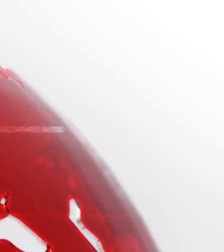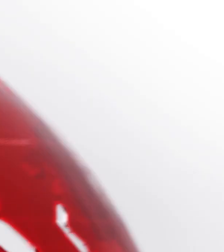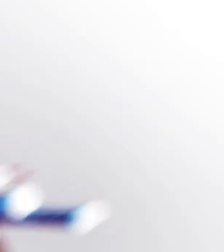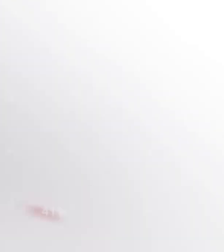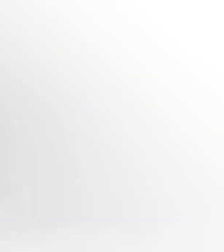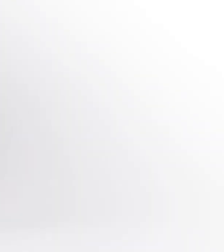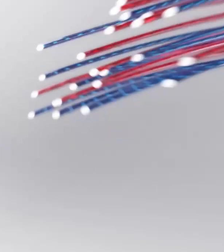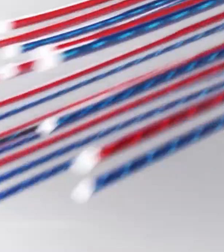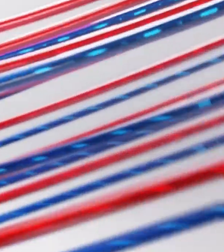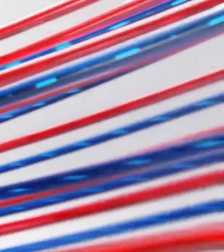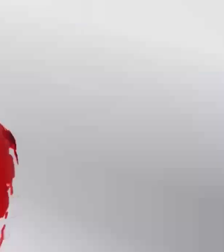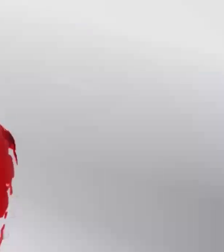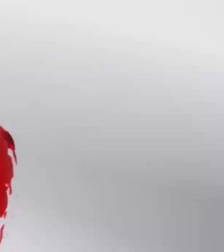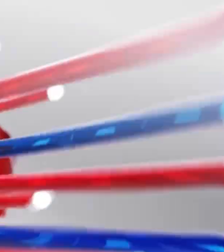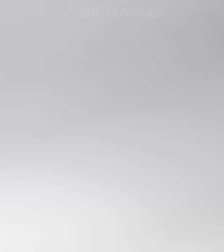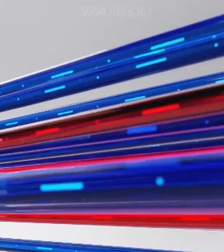Ωραία.